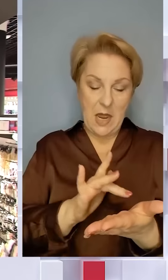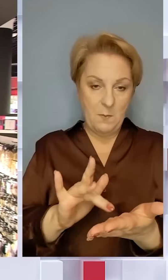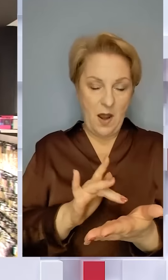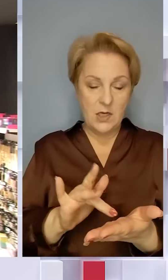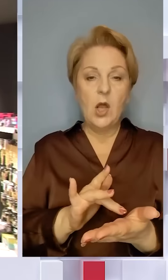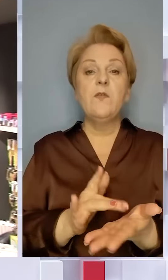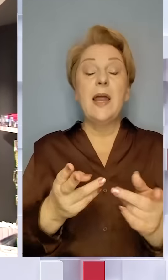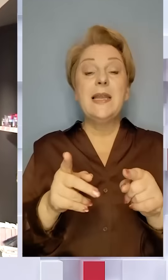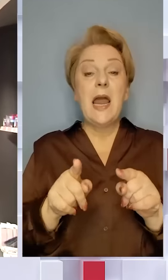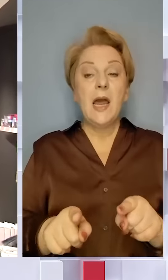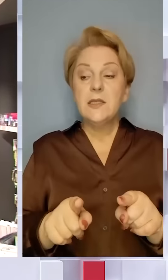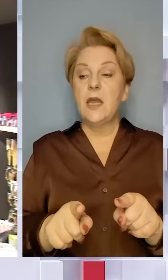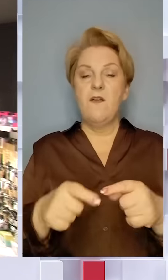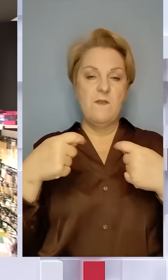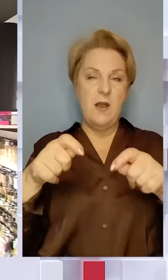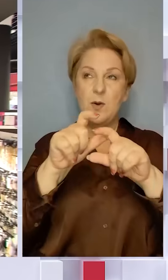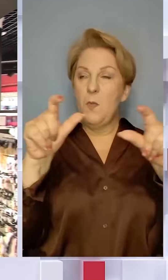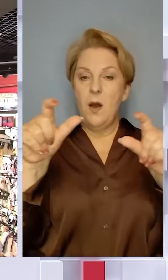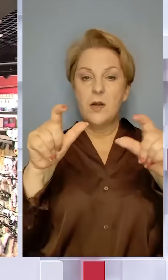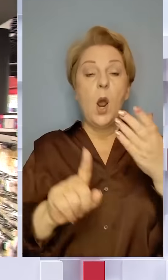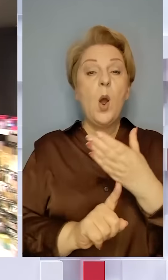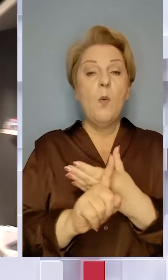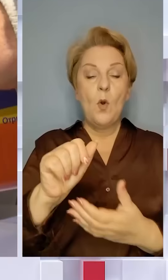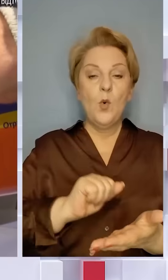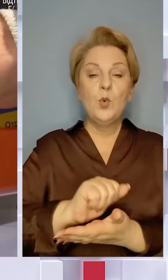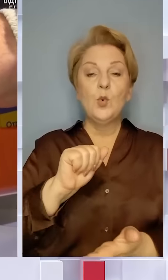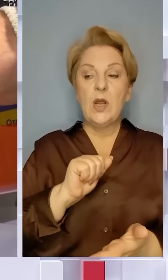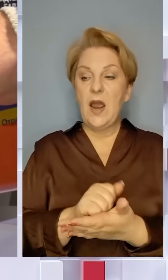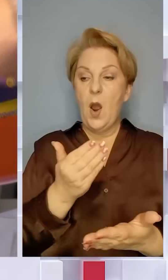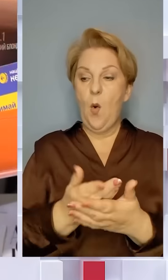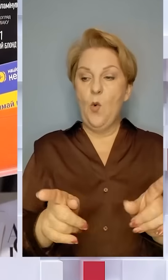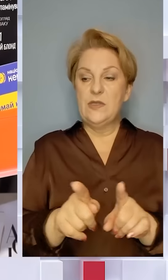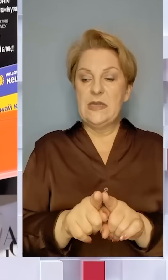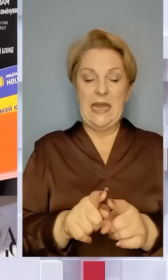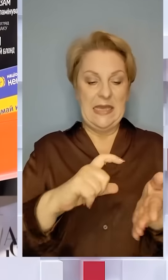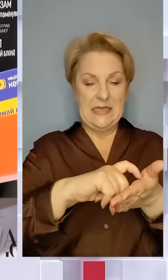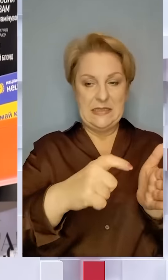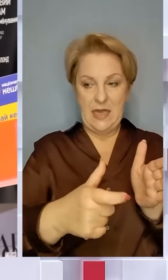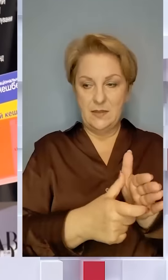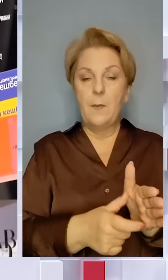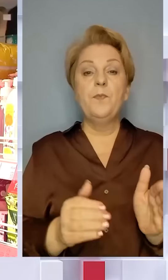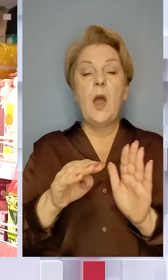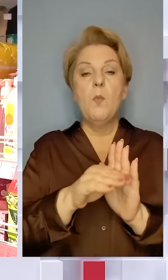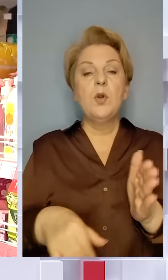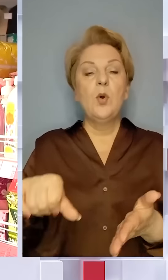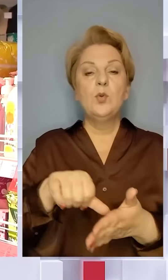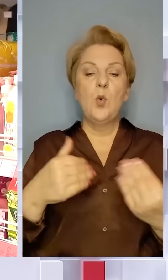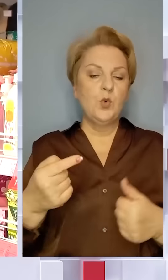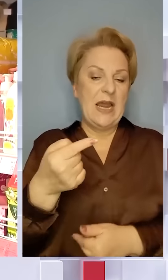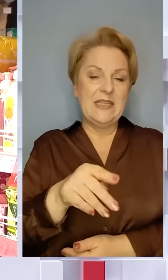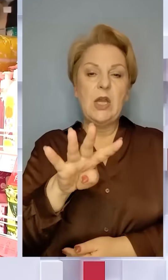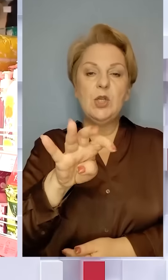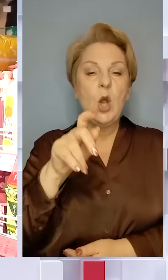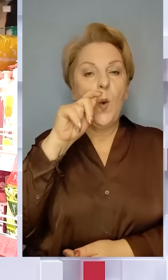для цього торгові мережі почали друкувати ось такі стікери. До програми вже долучилося 1400